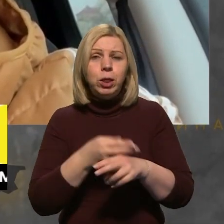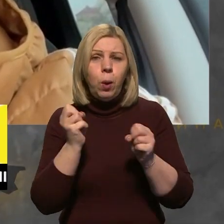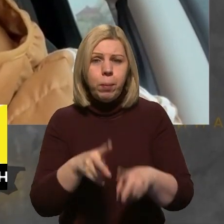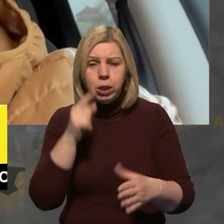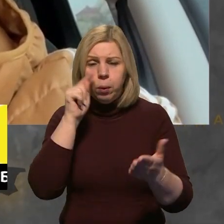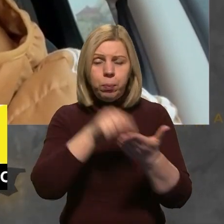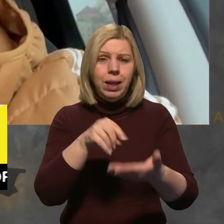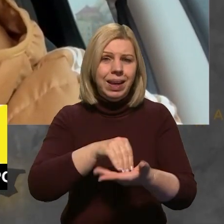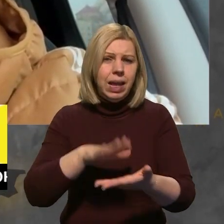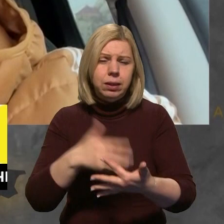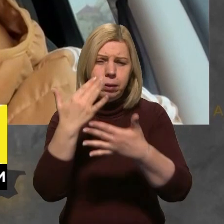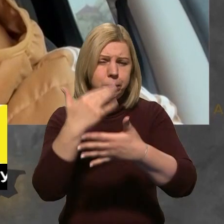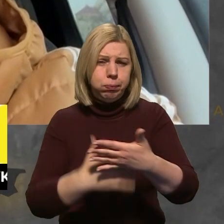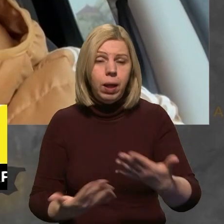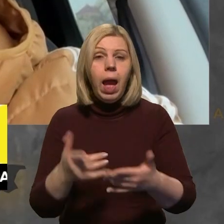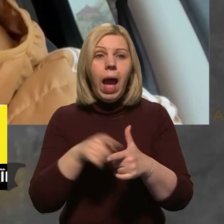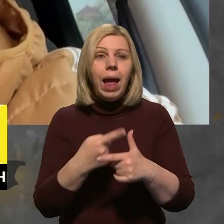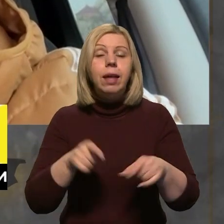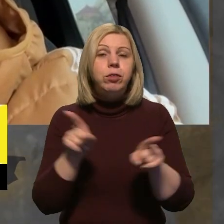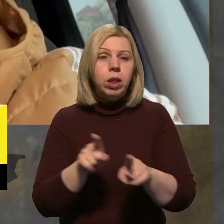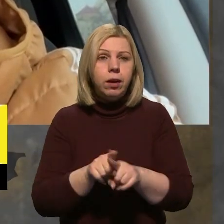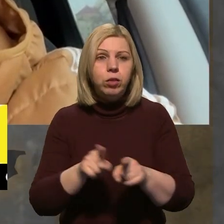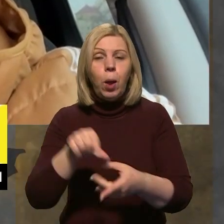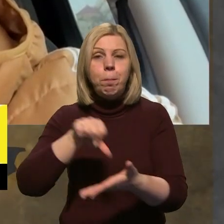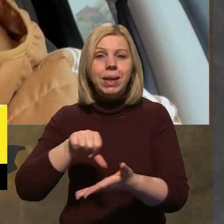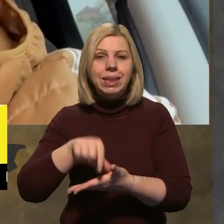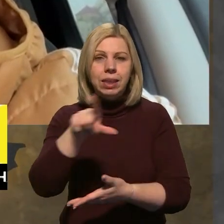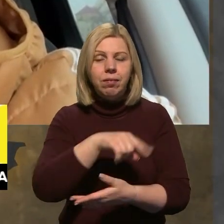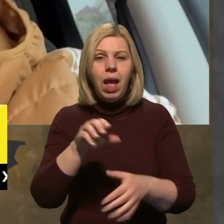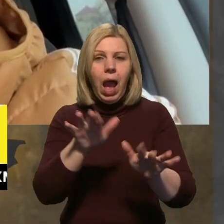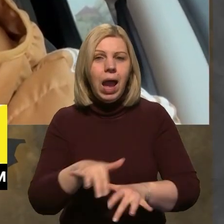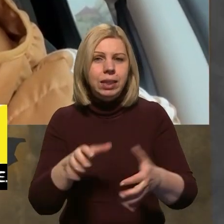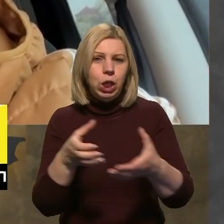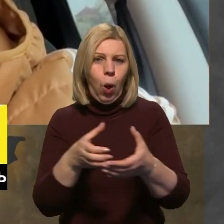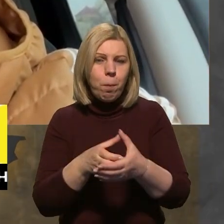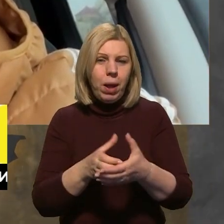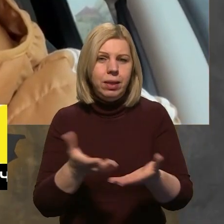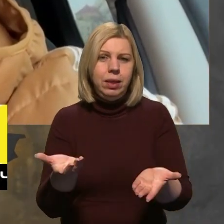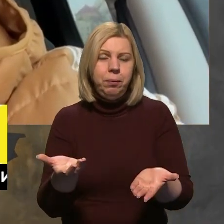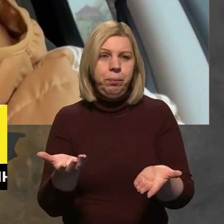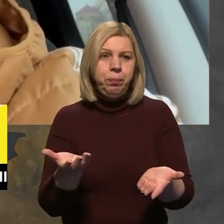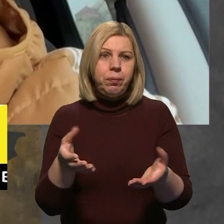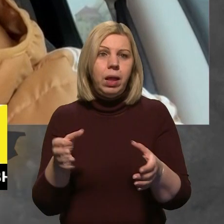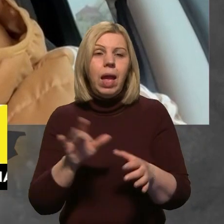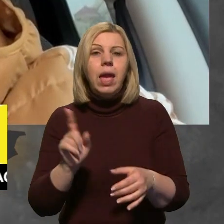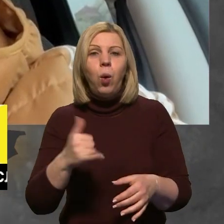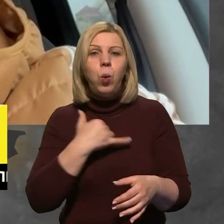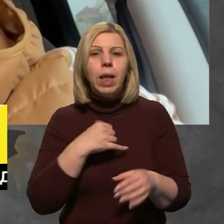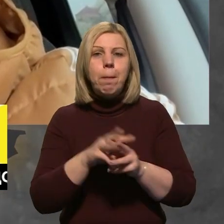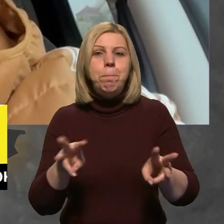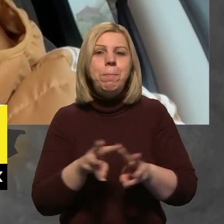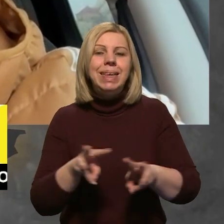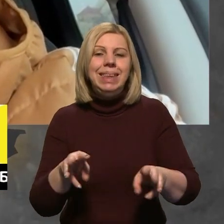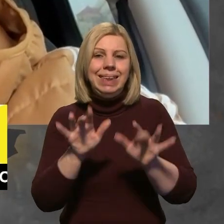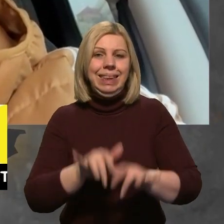доступу до реєстрів і так далі. Але, тим не менше, представники IT, як у нас, Мінцифр